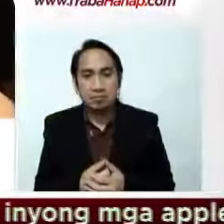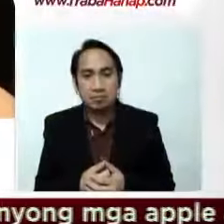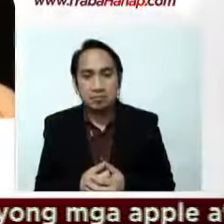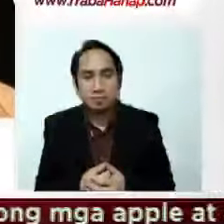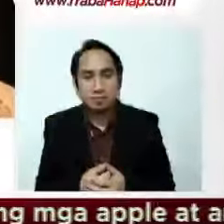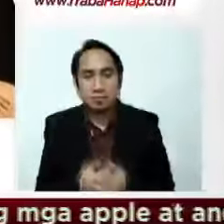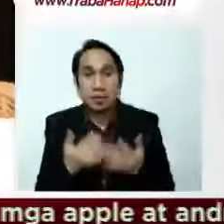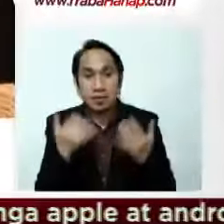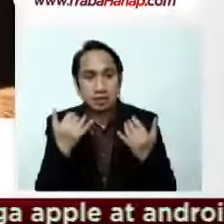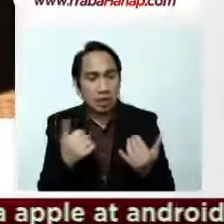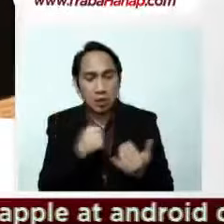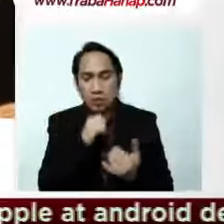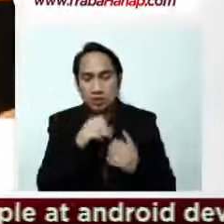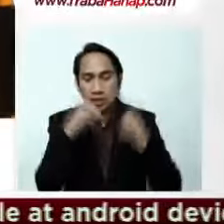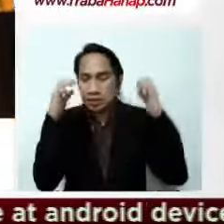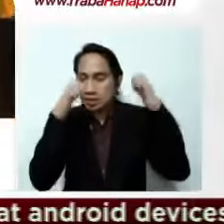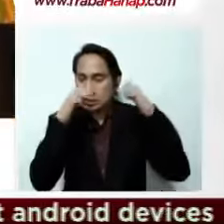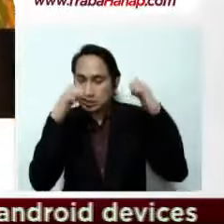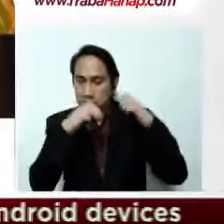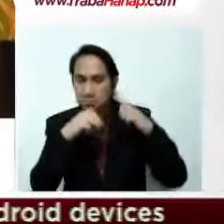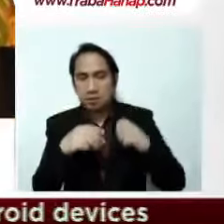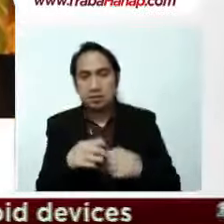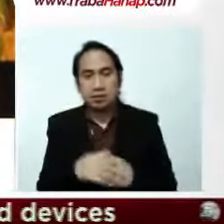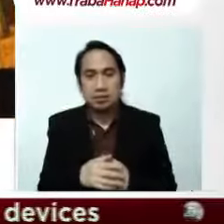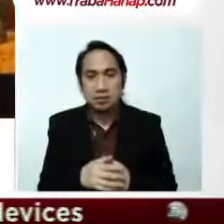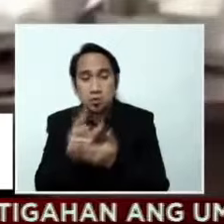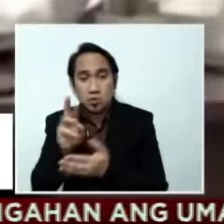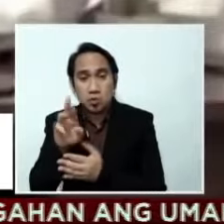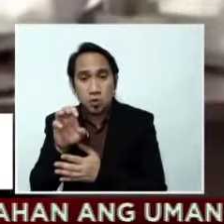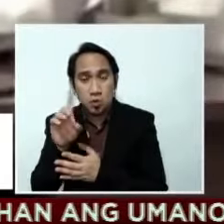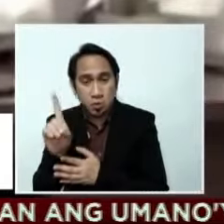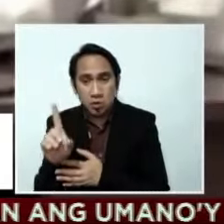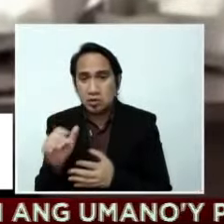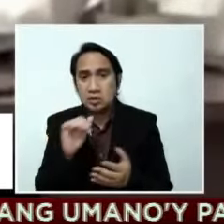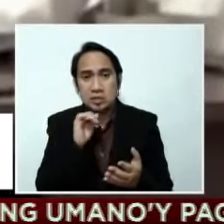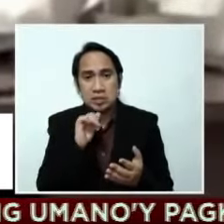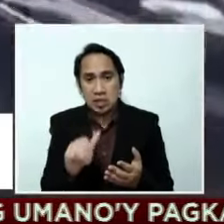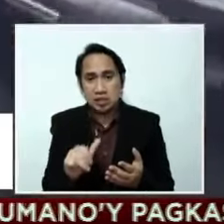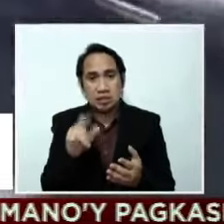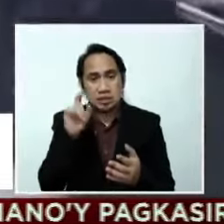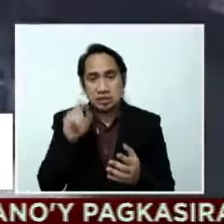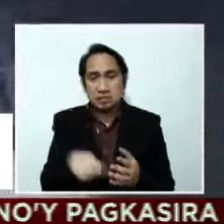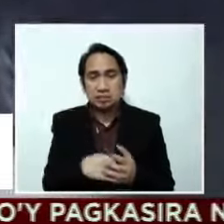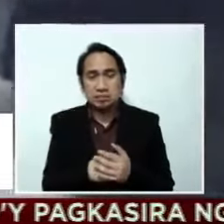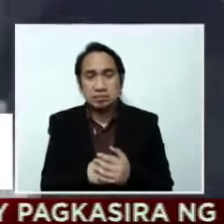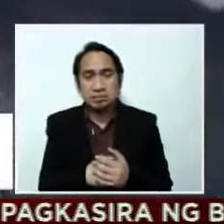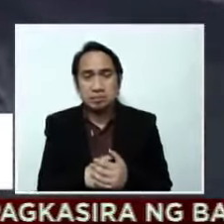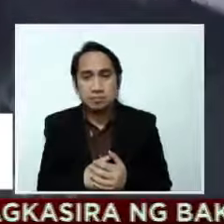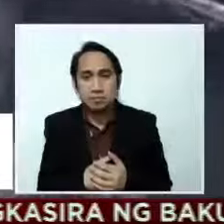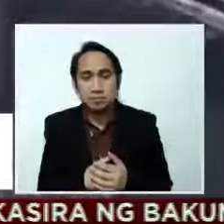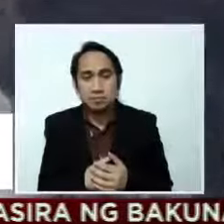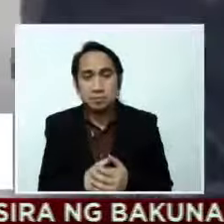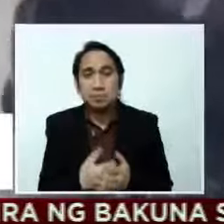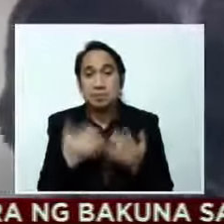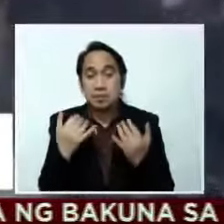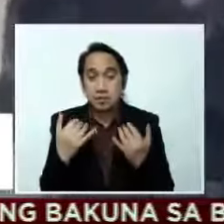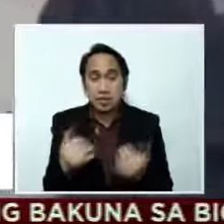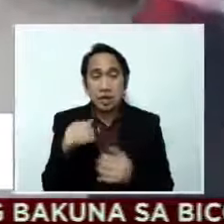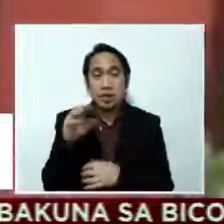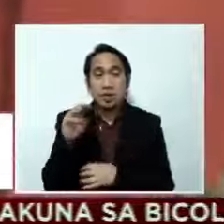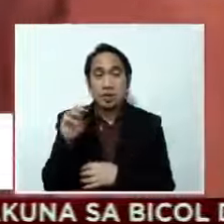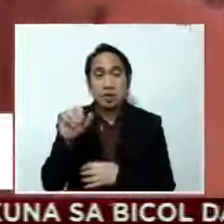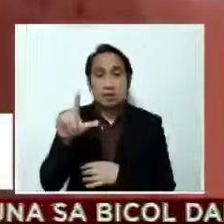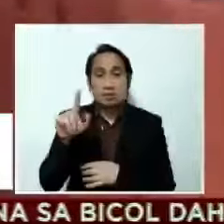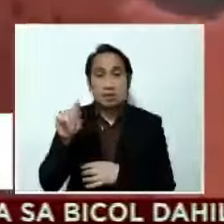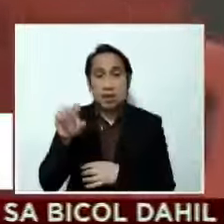Hindi inakala ni Nurse Aliza na siya mismo ang mabibenta. Hindi naman po dapat. Sa Malate, Manila naman,